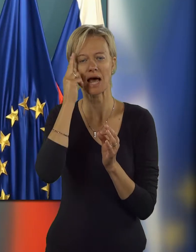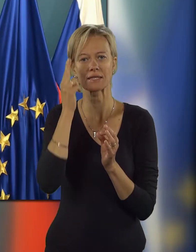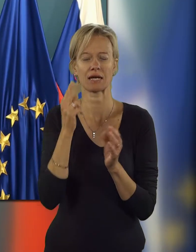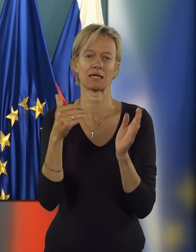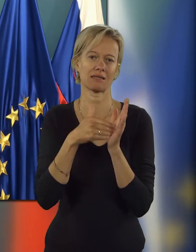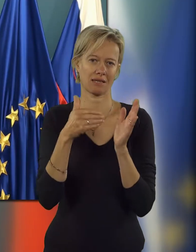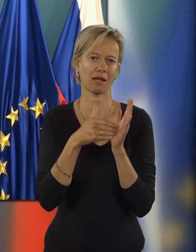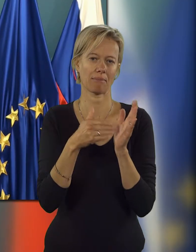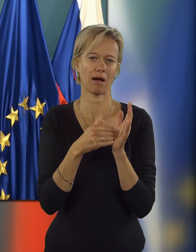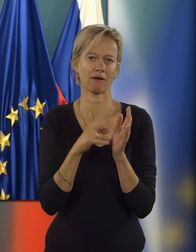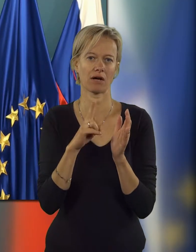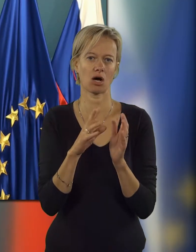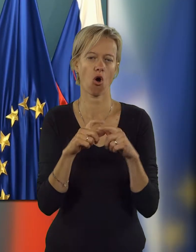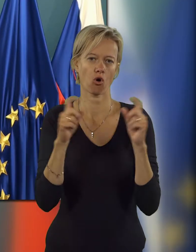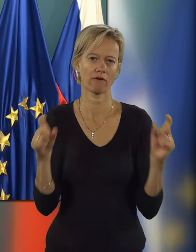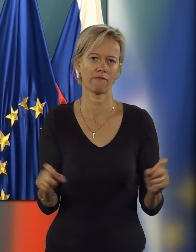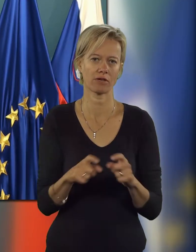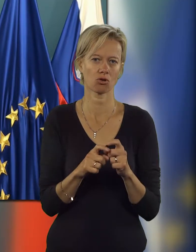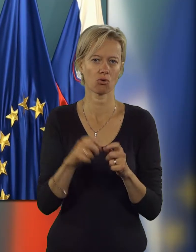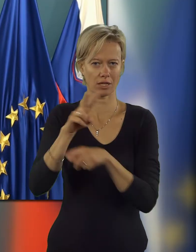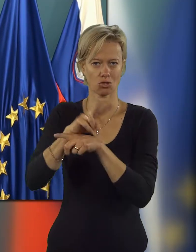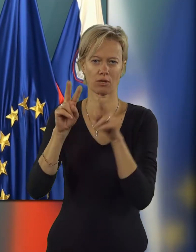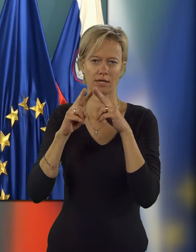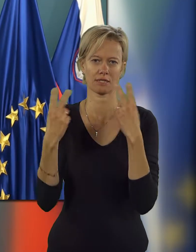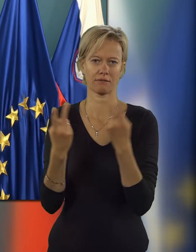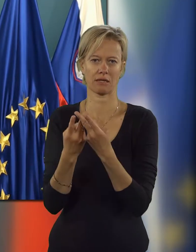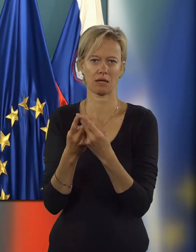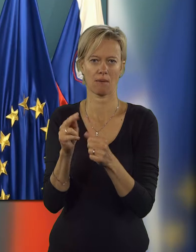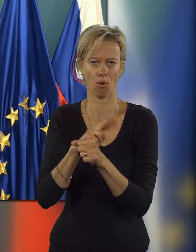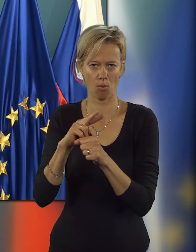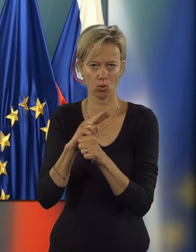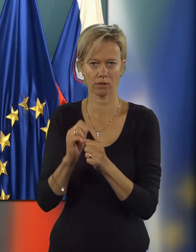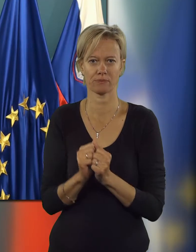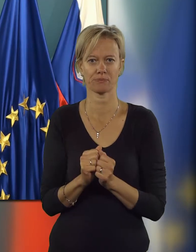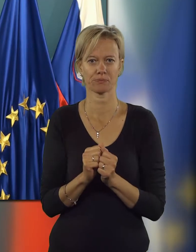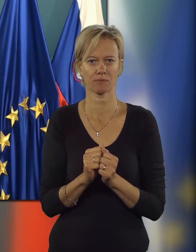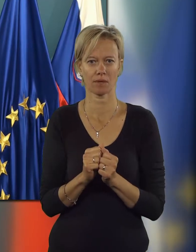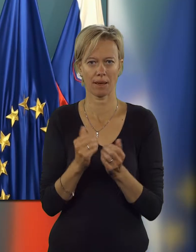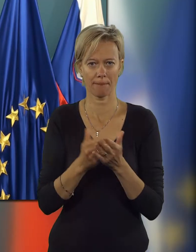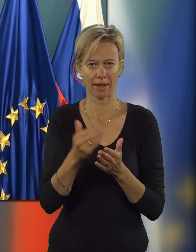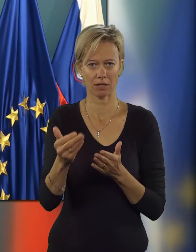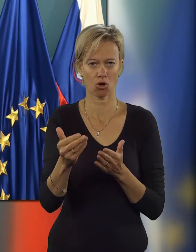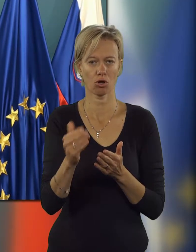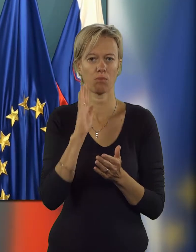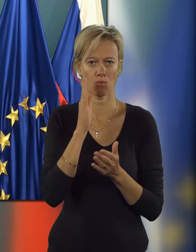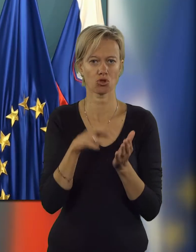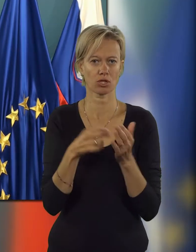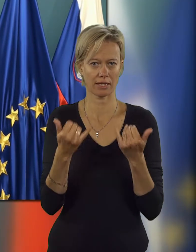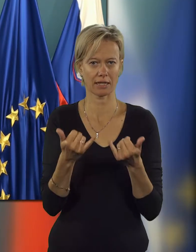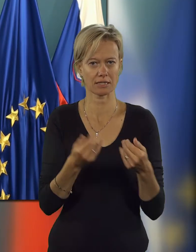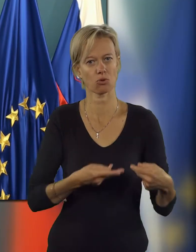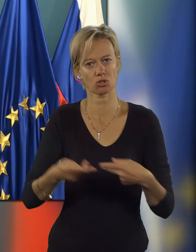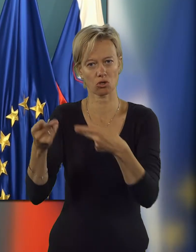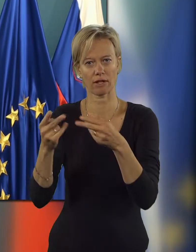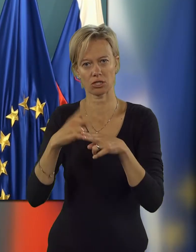znanja, ki jih je treba v okviru nadzornega sveta popolniti. Predlog bomo še